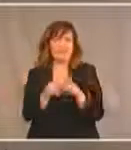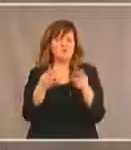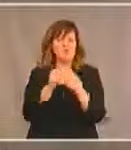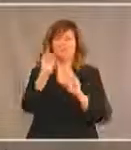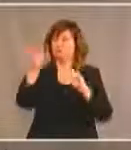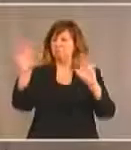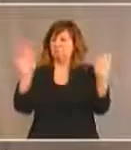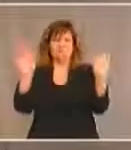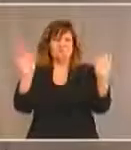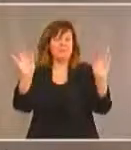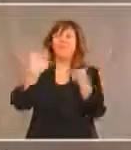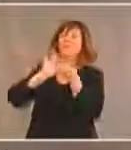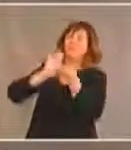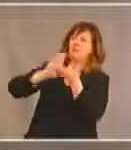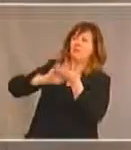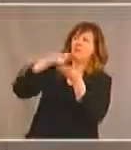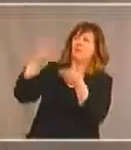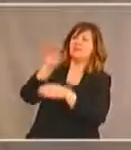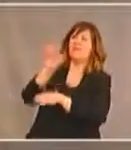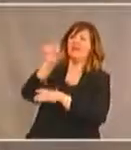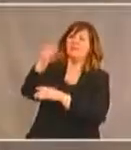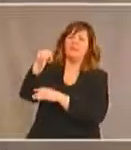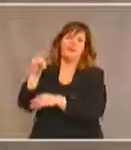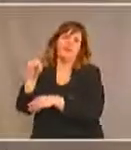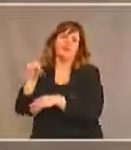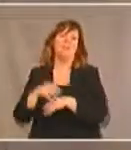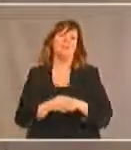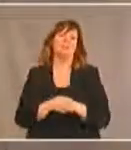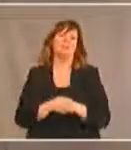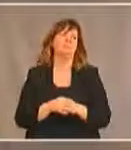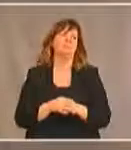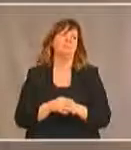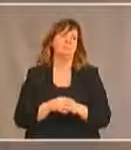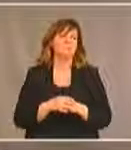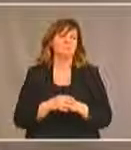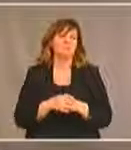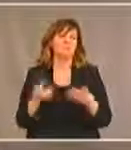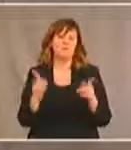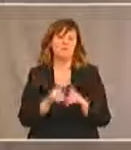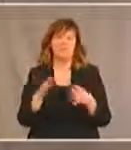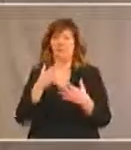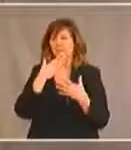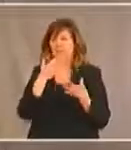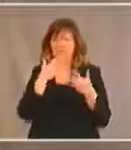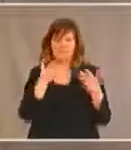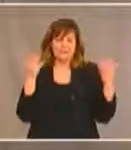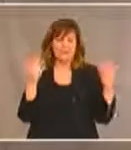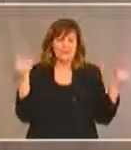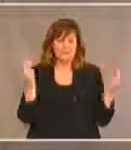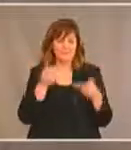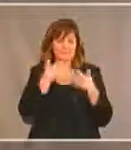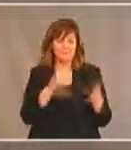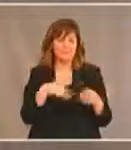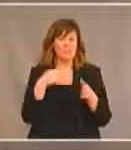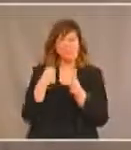PN. et je remercie aussi SDC pour le